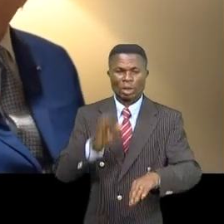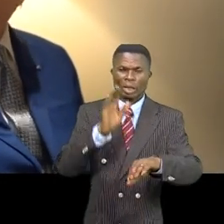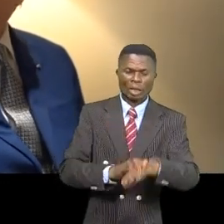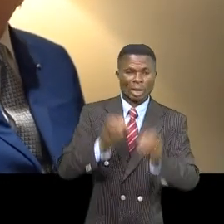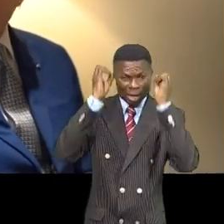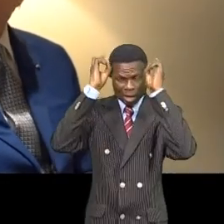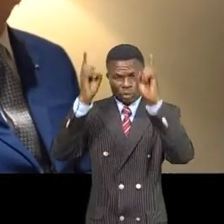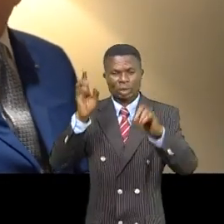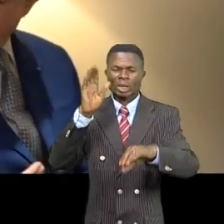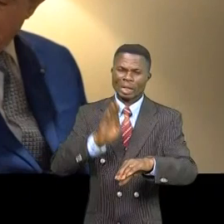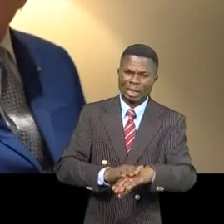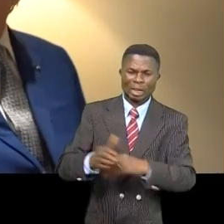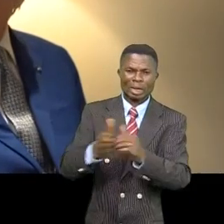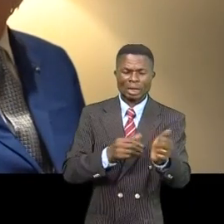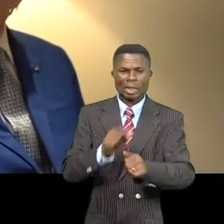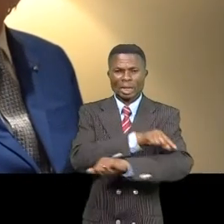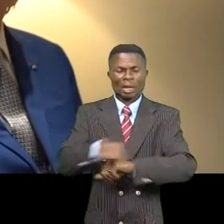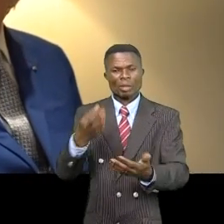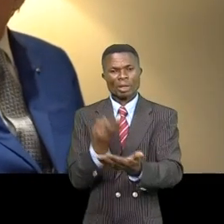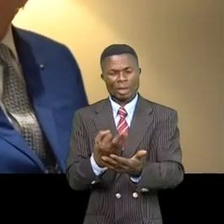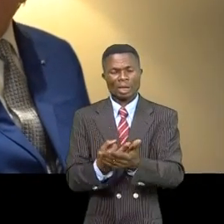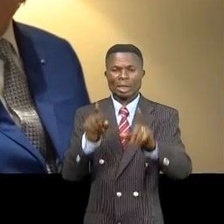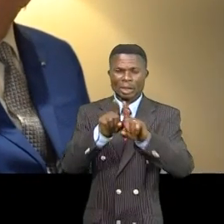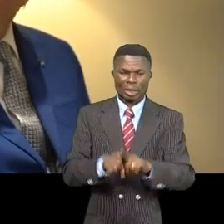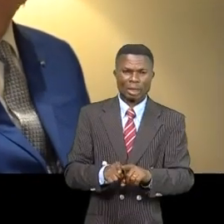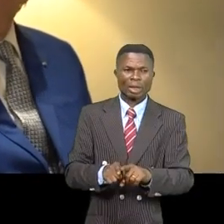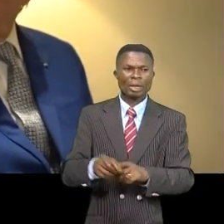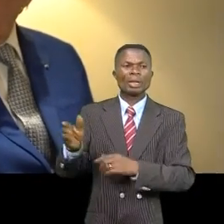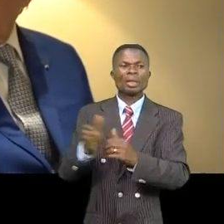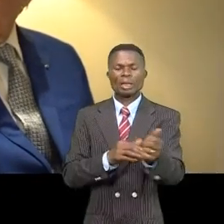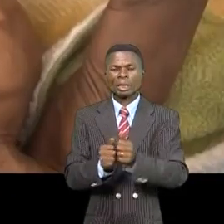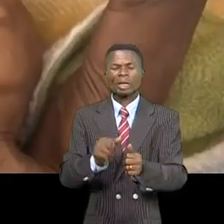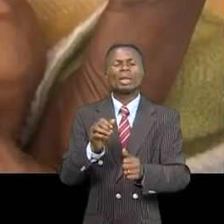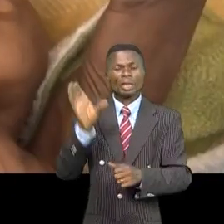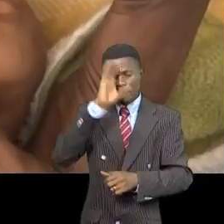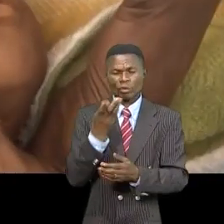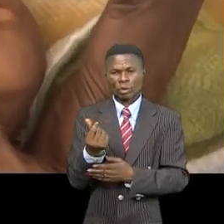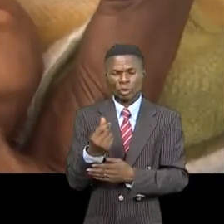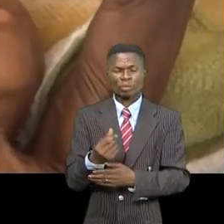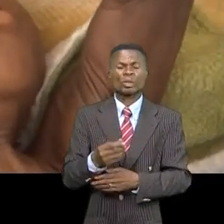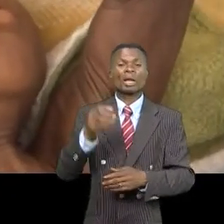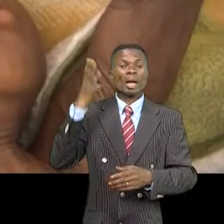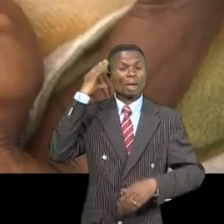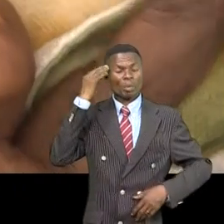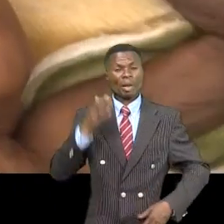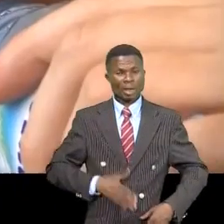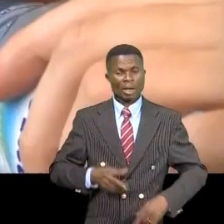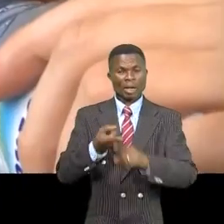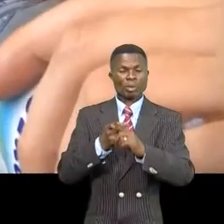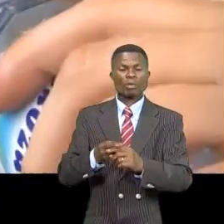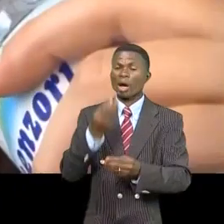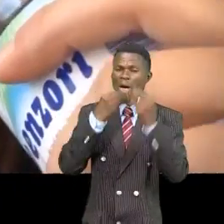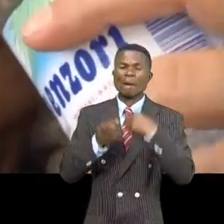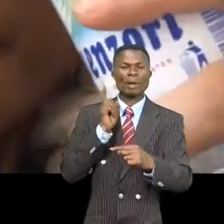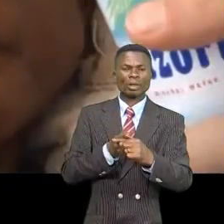'éducation, ça touche le ministère des Finances aussi parce qu'il faut trouver des financements. La malnutrition est souvent liée à l'insécurité